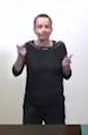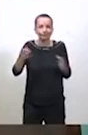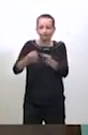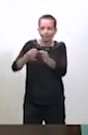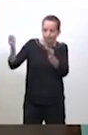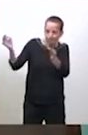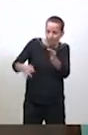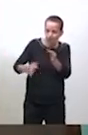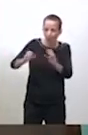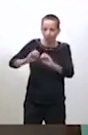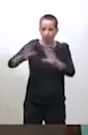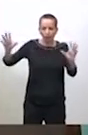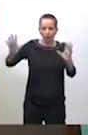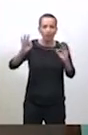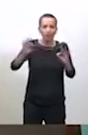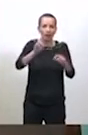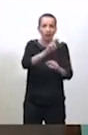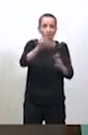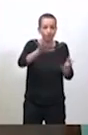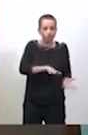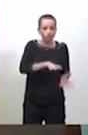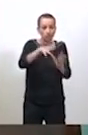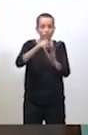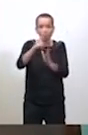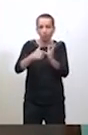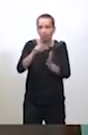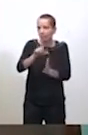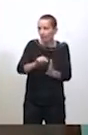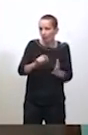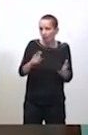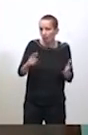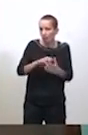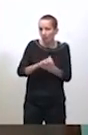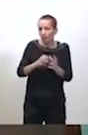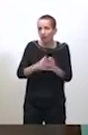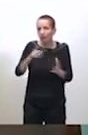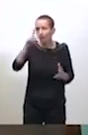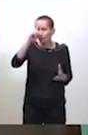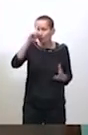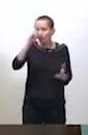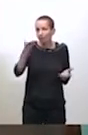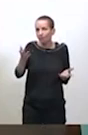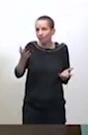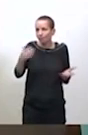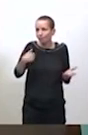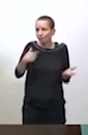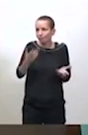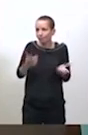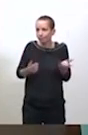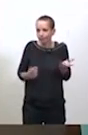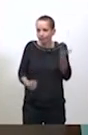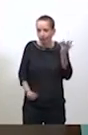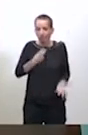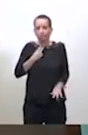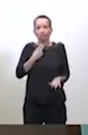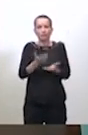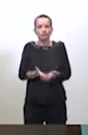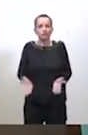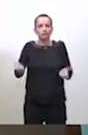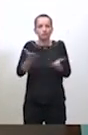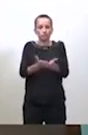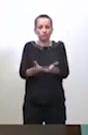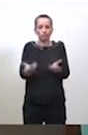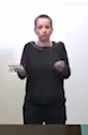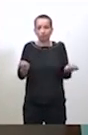l'évolution RH de l'année 2020, tant, en fait, on s'est retrouvé confronté à une